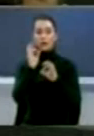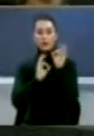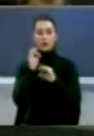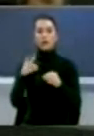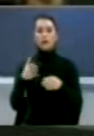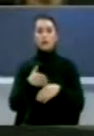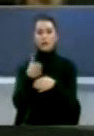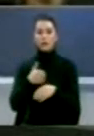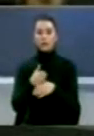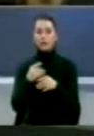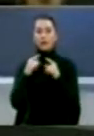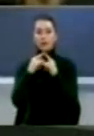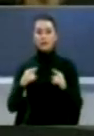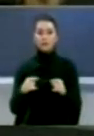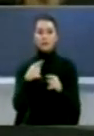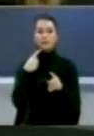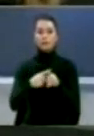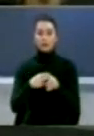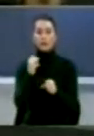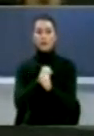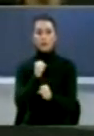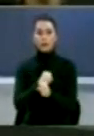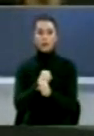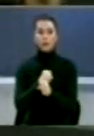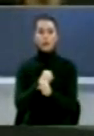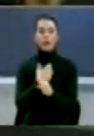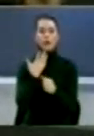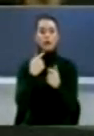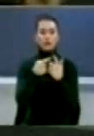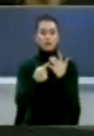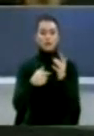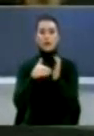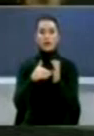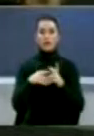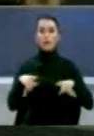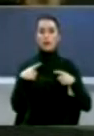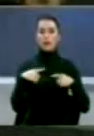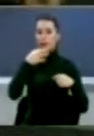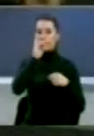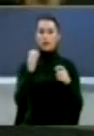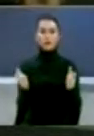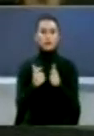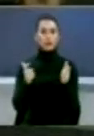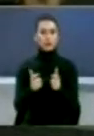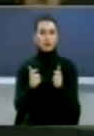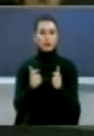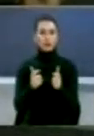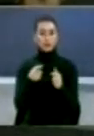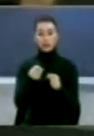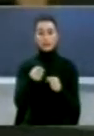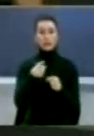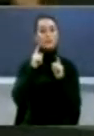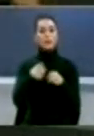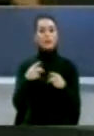strehem, ligjin e rite punës Dhe ligjin për punë në dobitë përgjithme jam ligje bazikje për ndërtimin e shtetit social Këto ligje du të